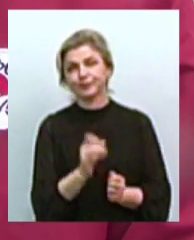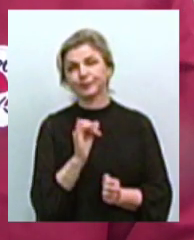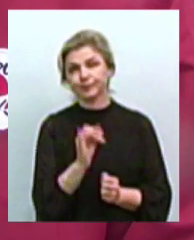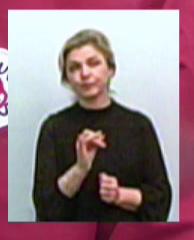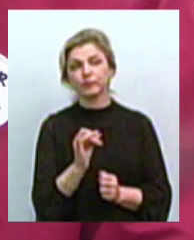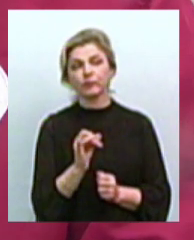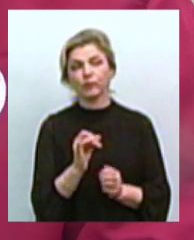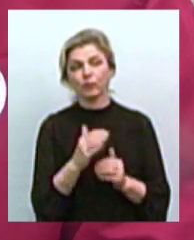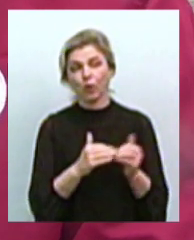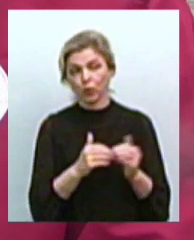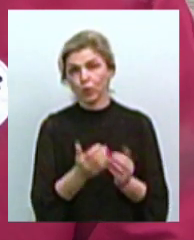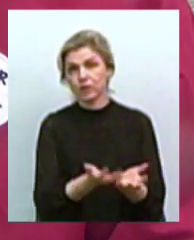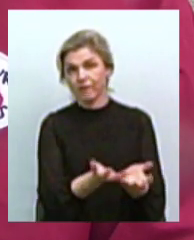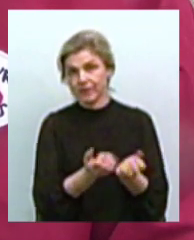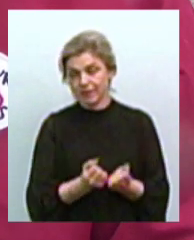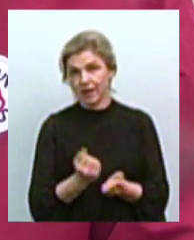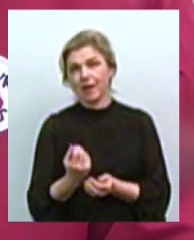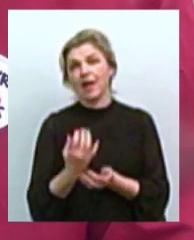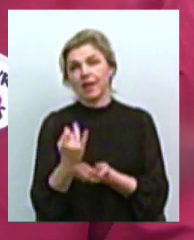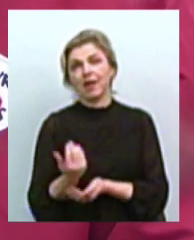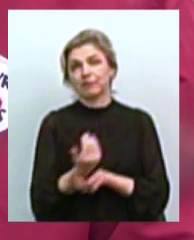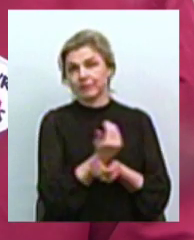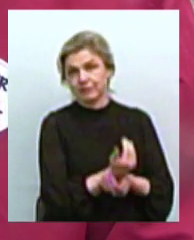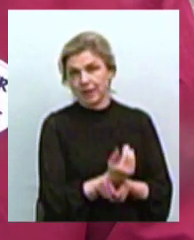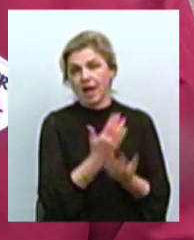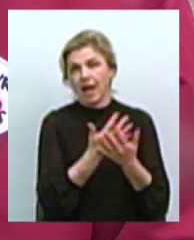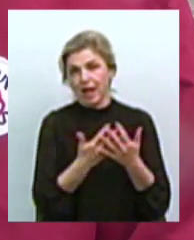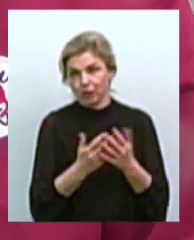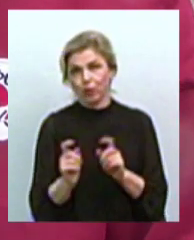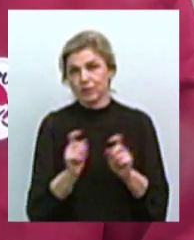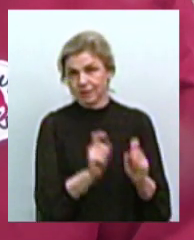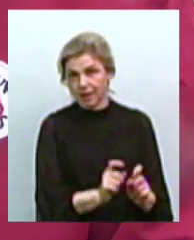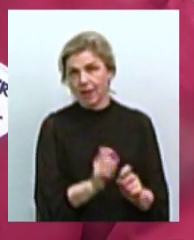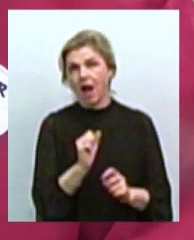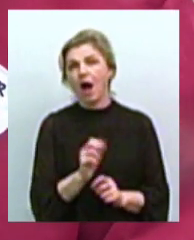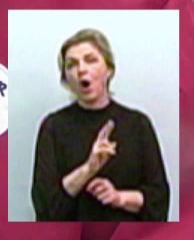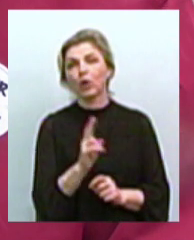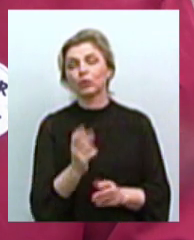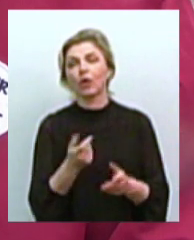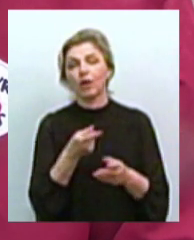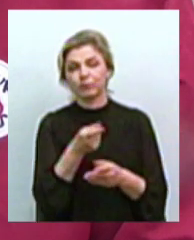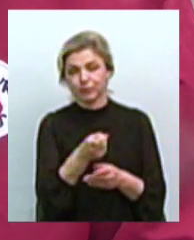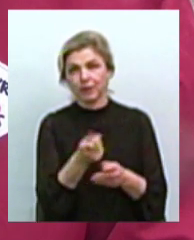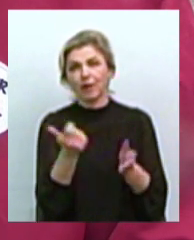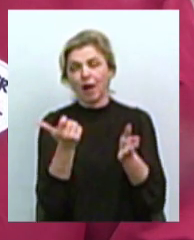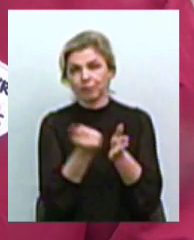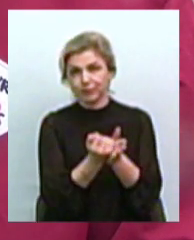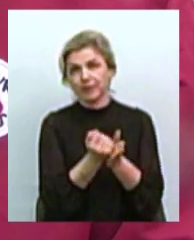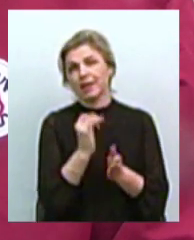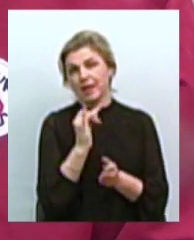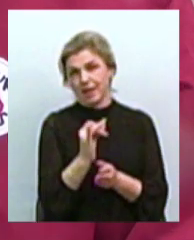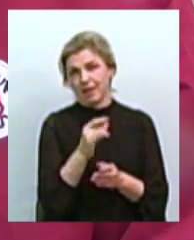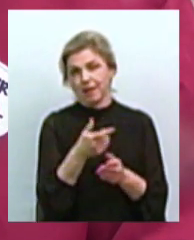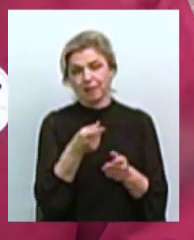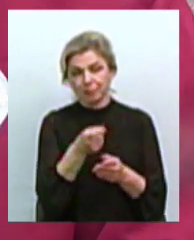ручних взяли на ручки, посадили в клітку, а тих, що потрібно анестезії, стріляємо з дукової трубки, анестезією. І